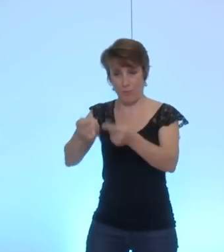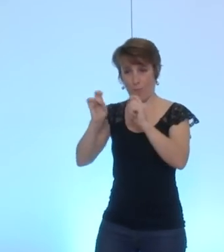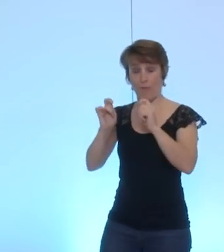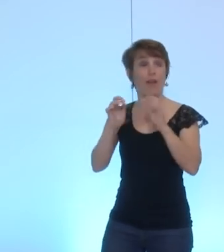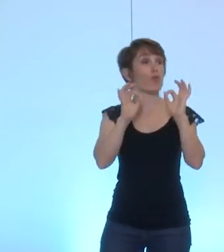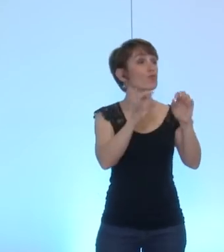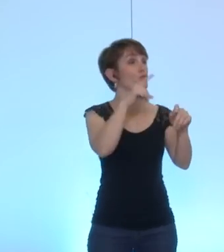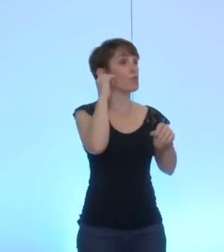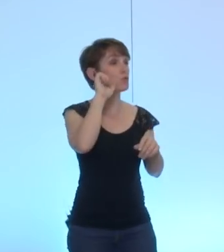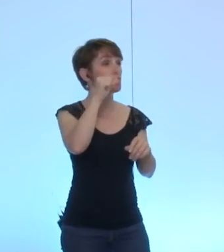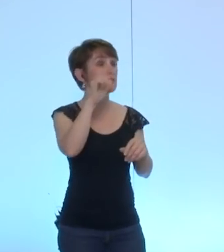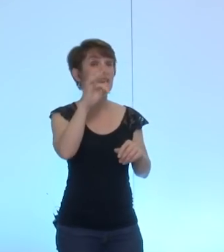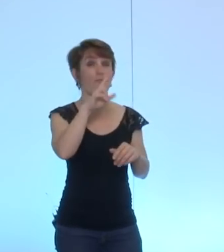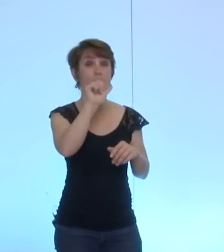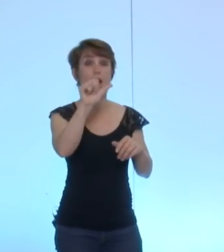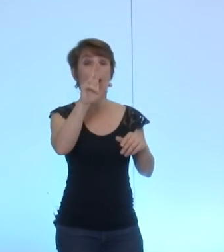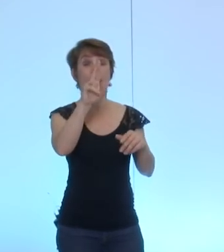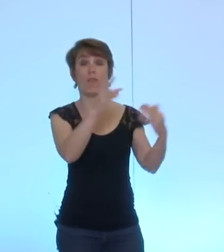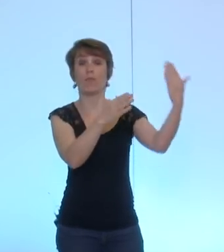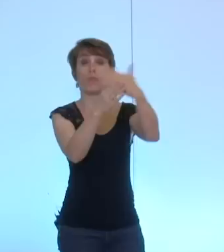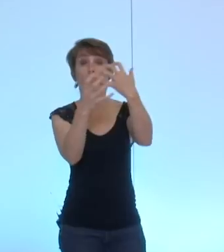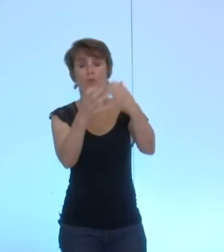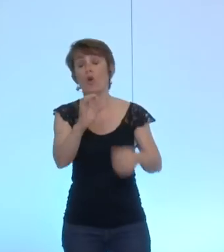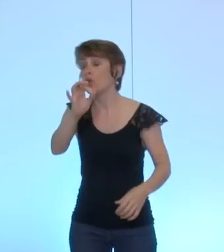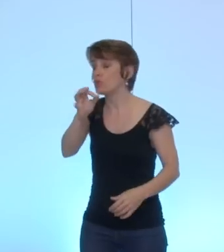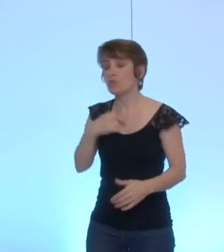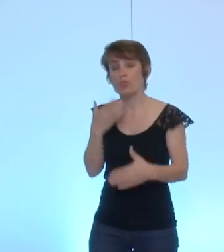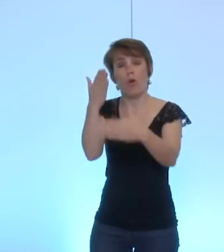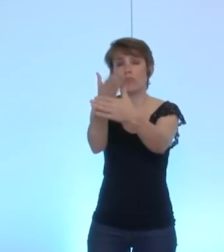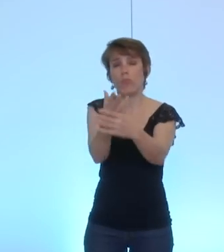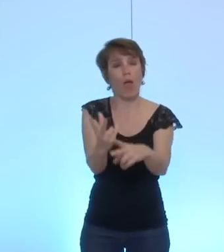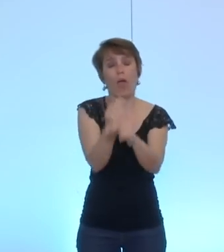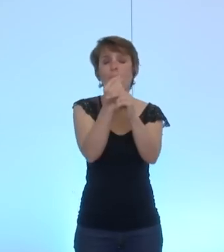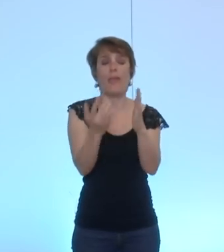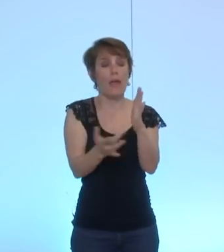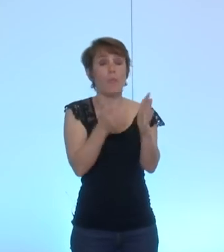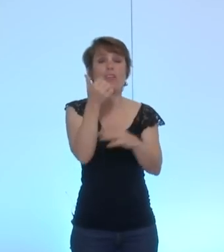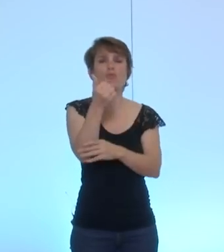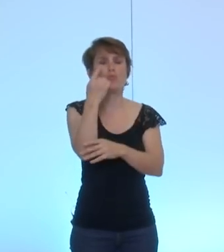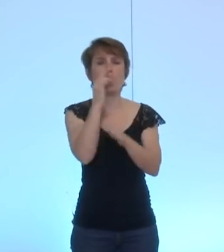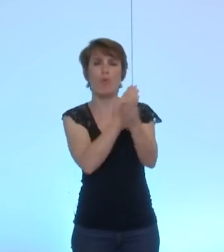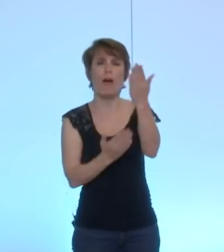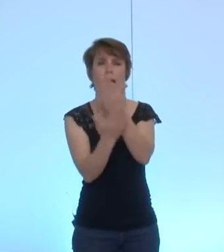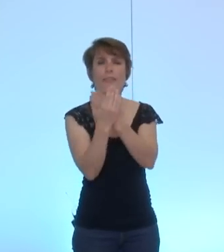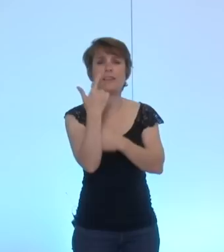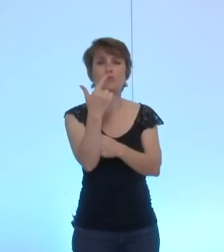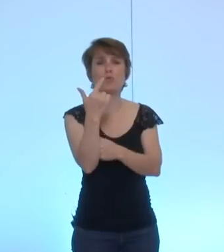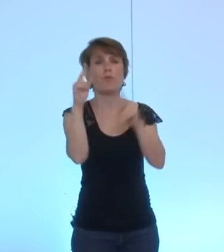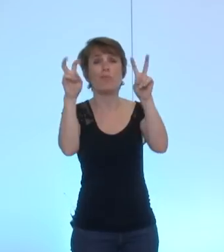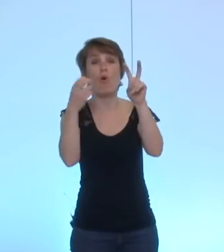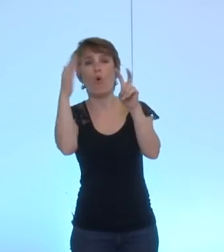Safar. M. le maire, ce sera rapide. C'est en page 1 de l'annexe 2, Autres Décisions.